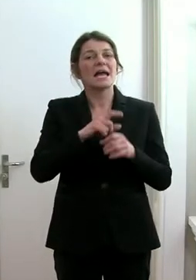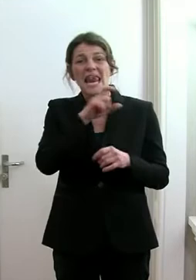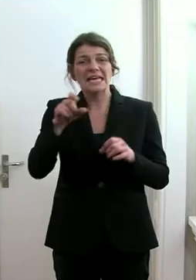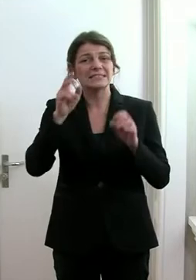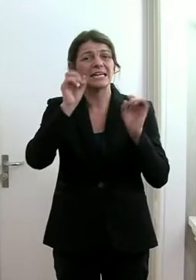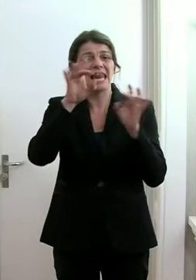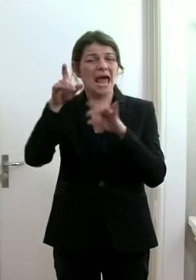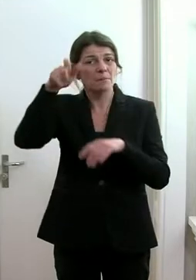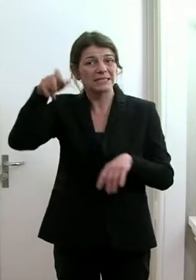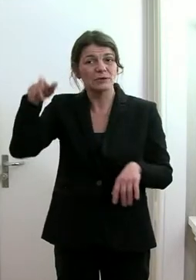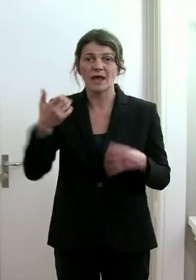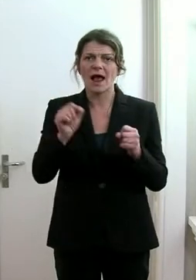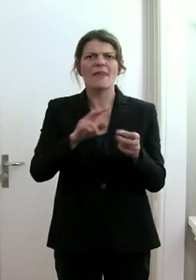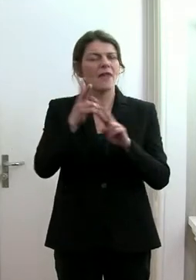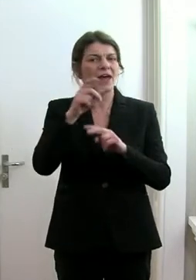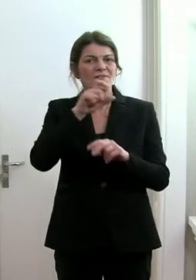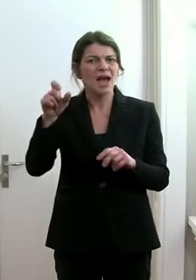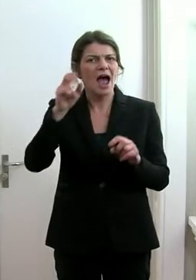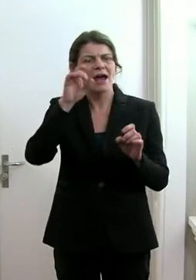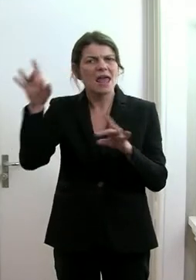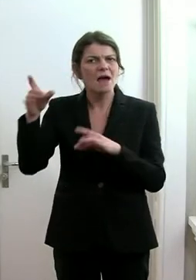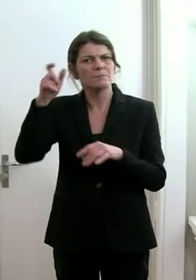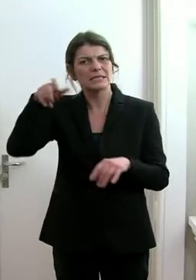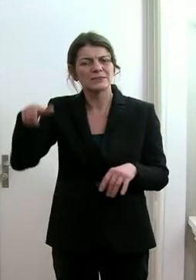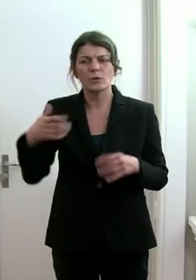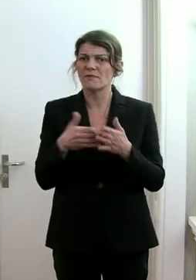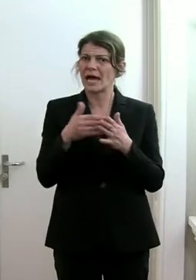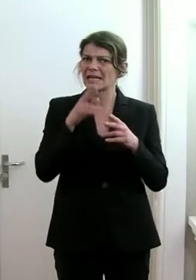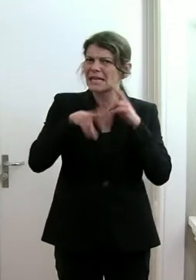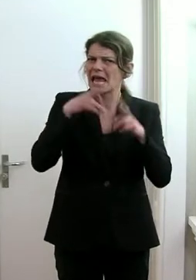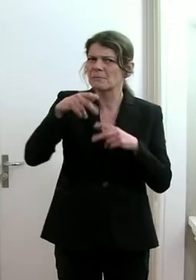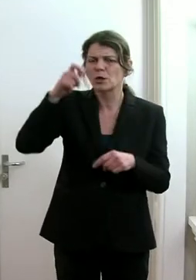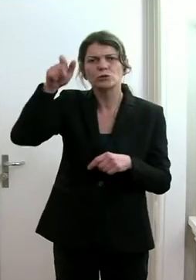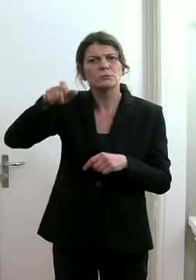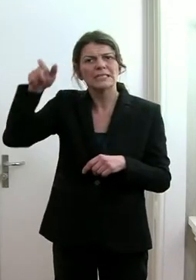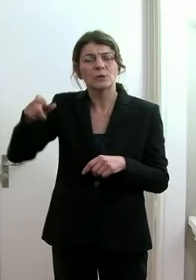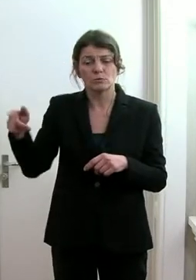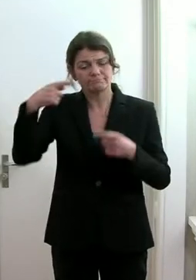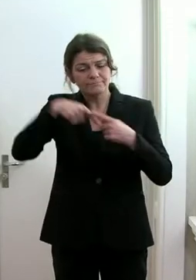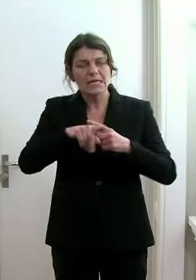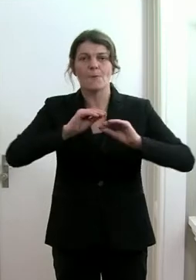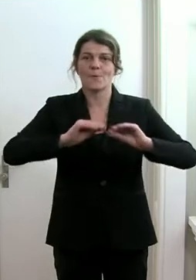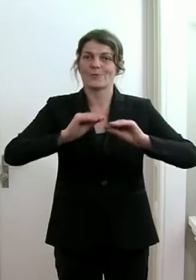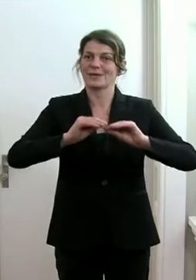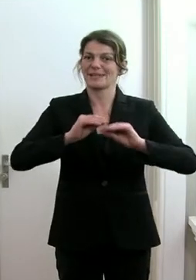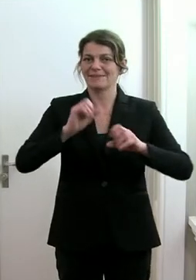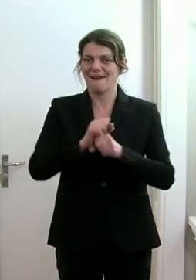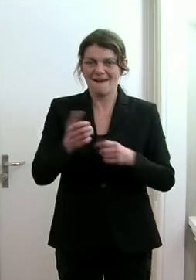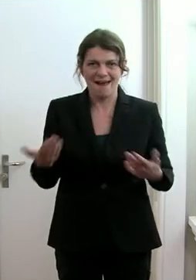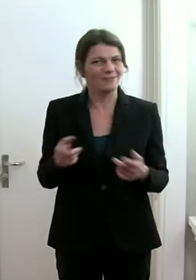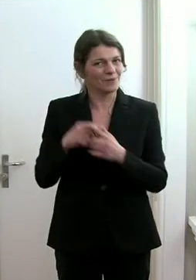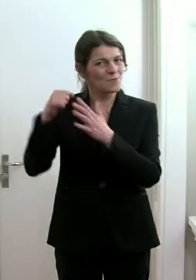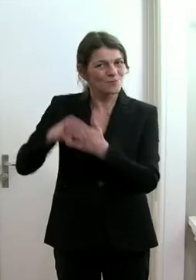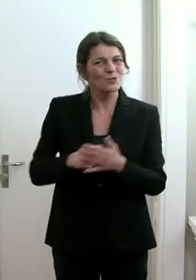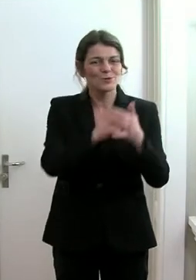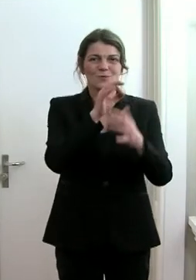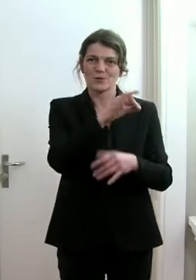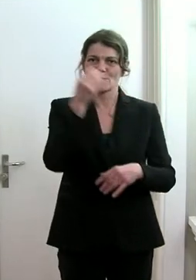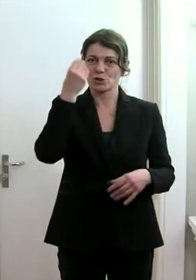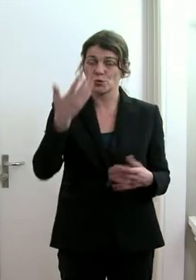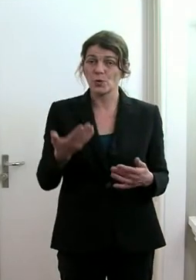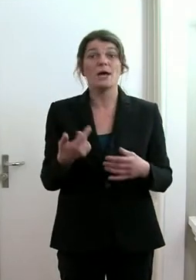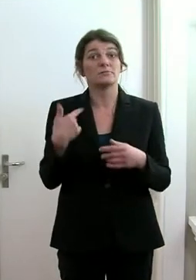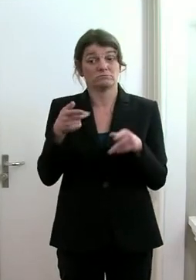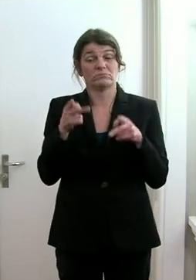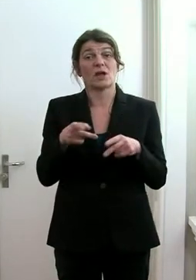können andere Fachlehrpersonen oder weitere therapeutische Personen im Unterricht geben unterstützen. Und hier haben